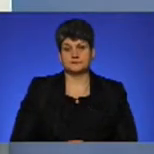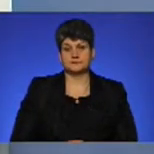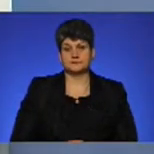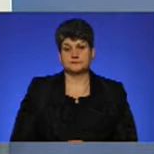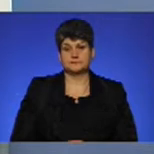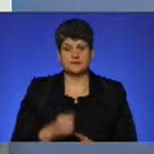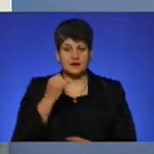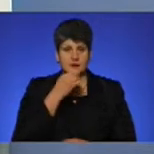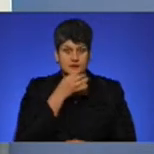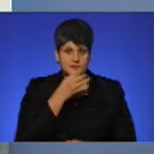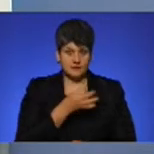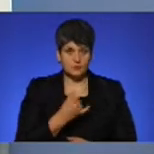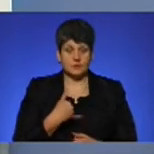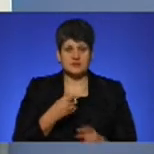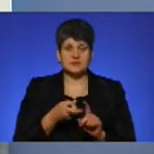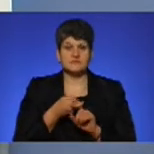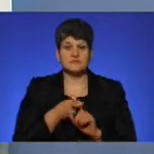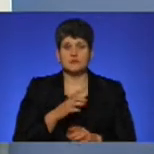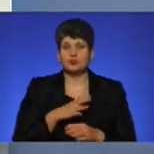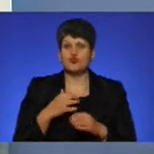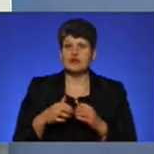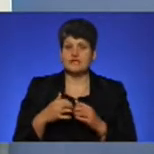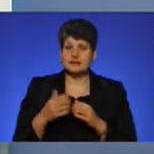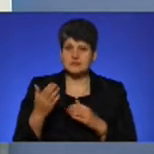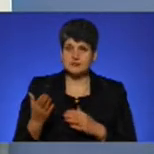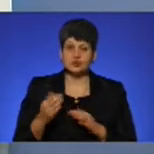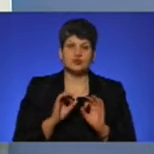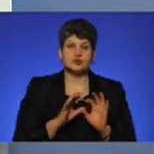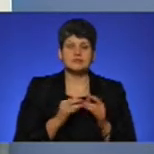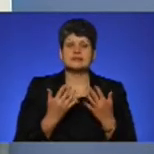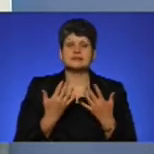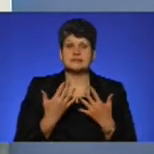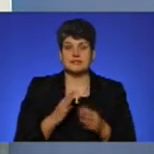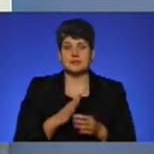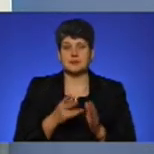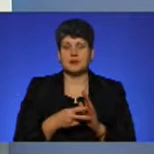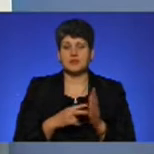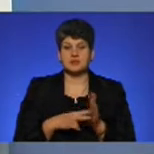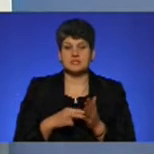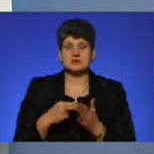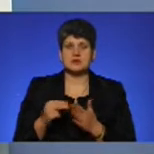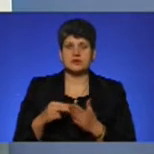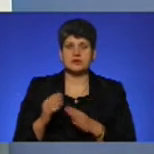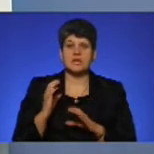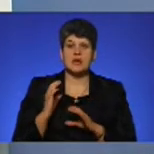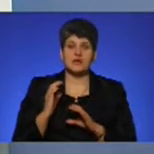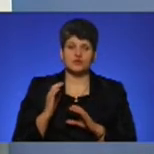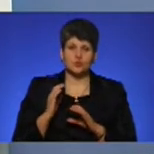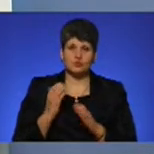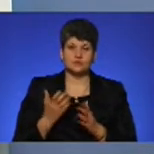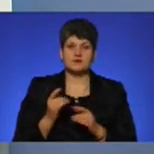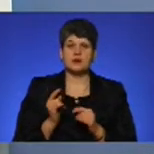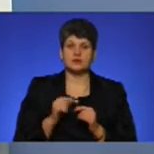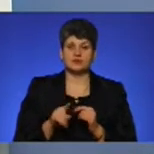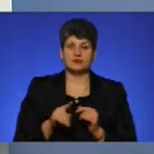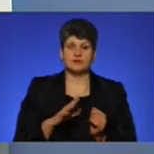Дякуємо за відповіді. У нас на зв'язку був Херсон. От, власне, розкажіть, скільки планується закупити автобусів саме для того, щоб